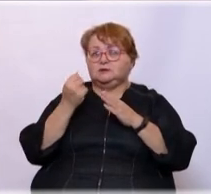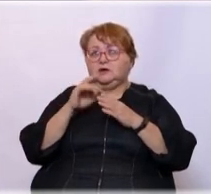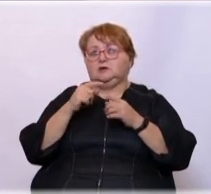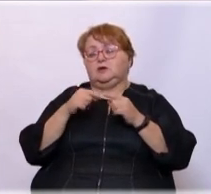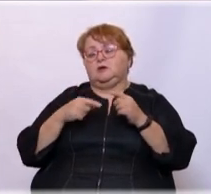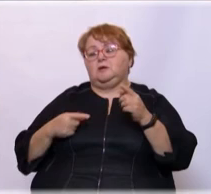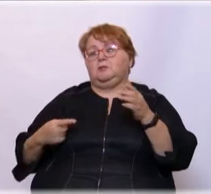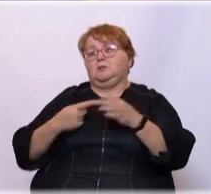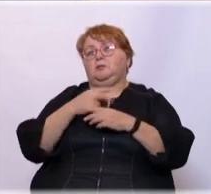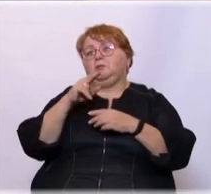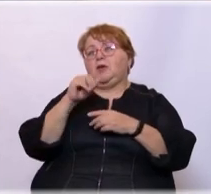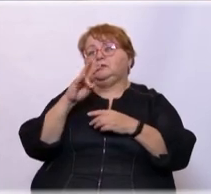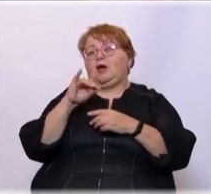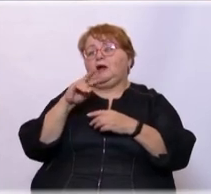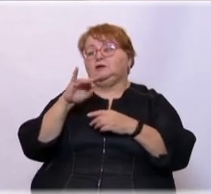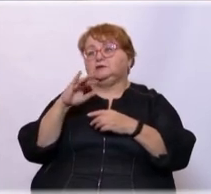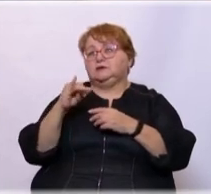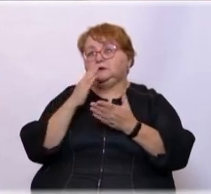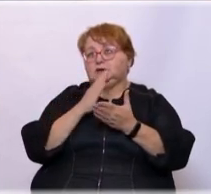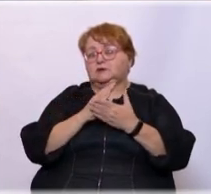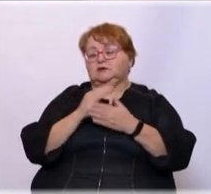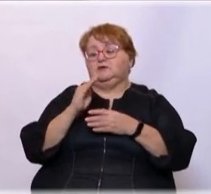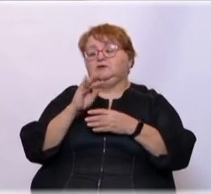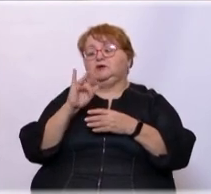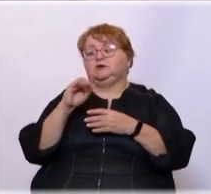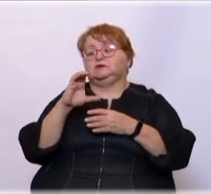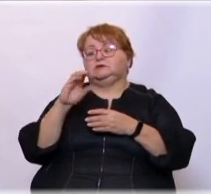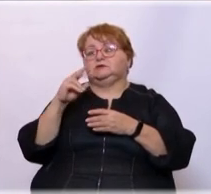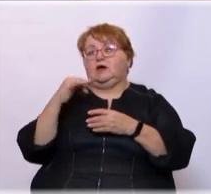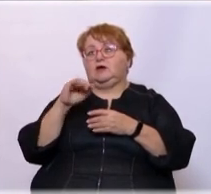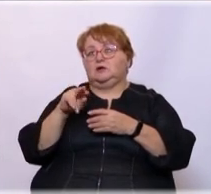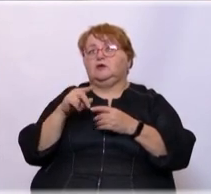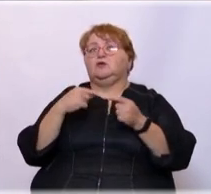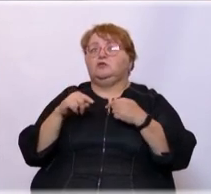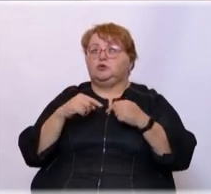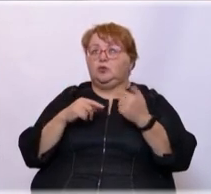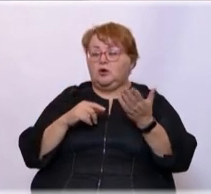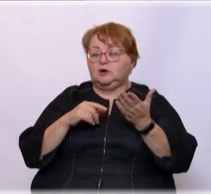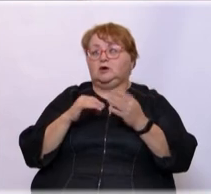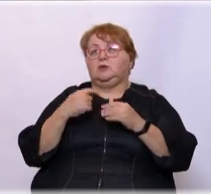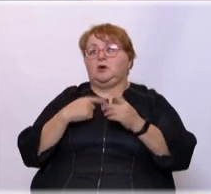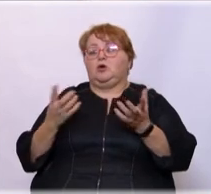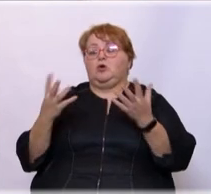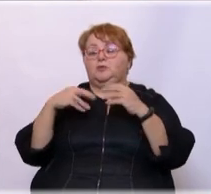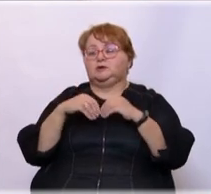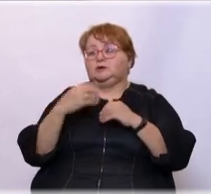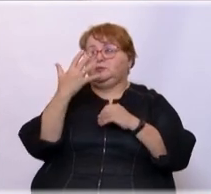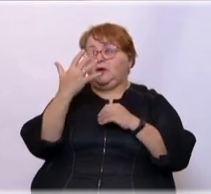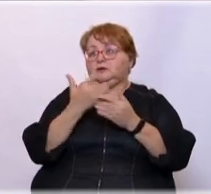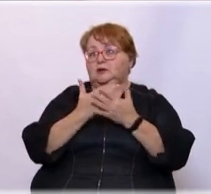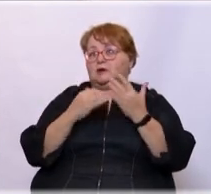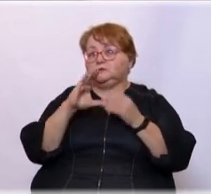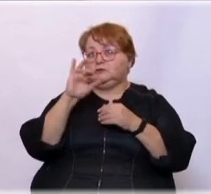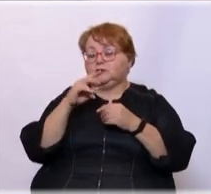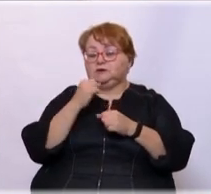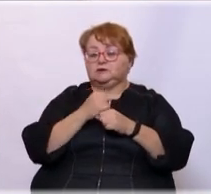пенальти. Да? Есть такая федерация. Федерация фристайла. Есть такая федерация футбольного. Мы объединили пять разновидностей и